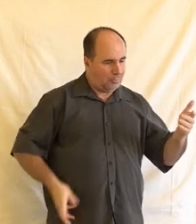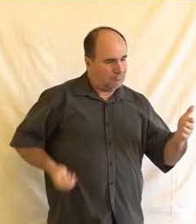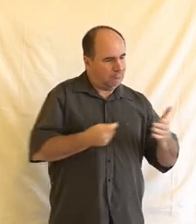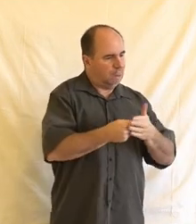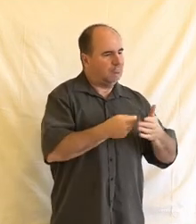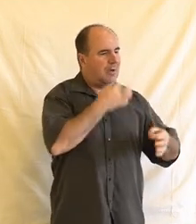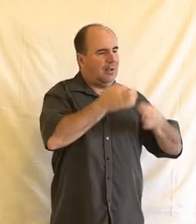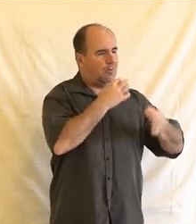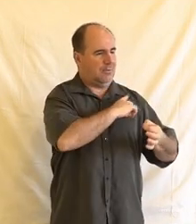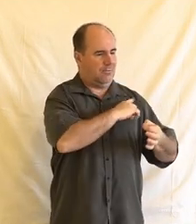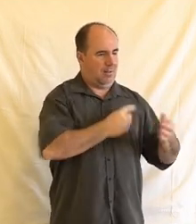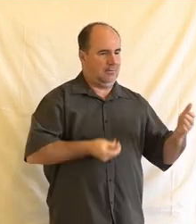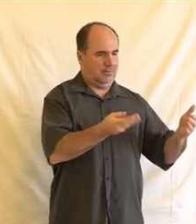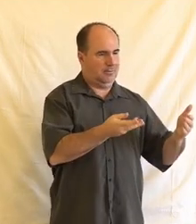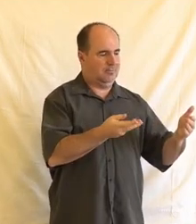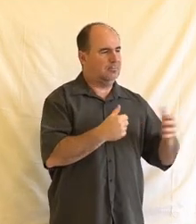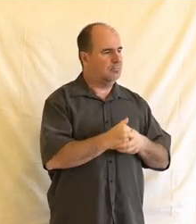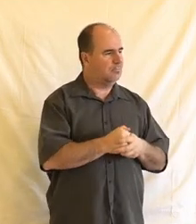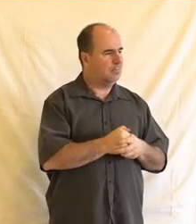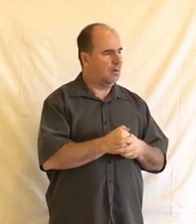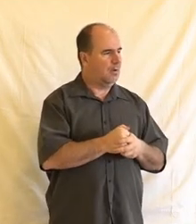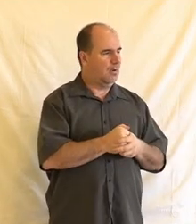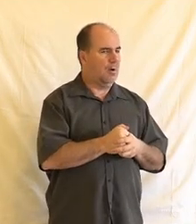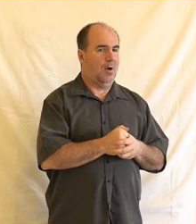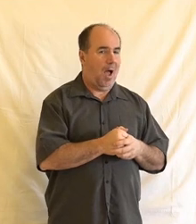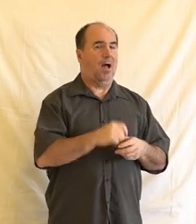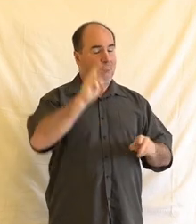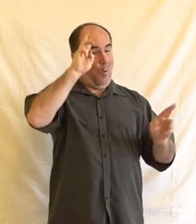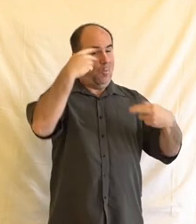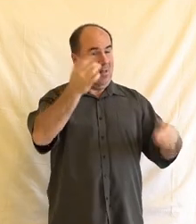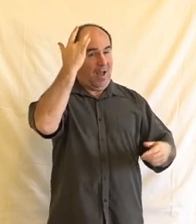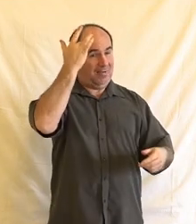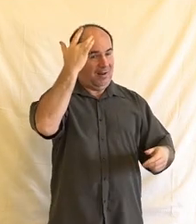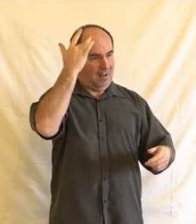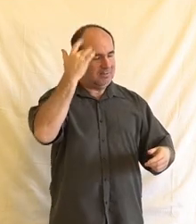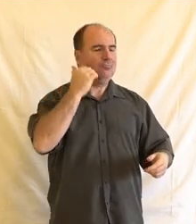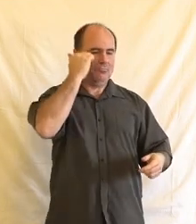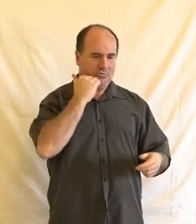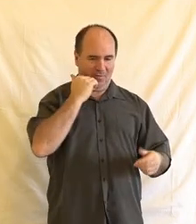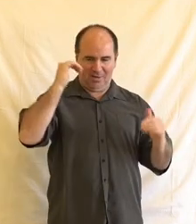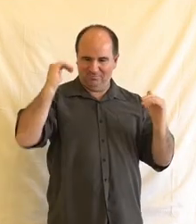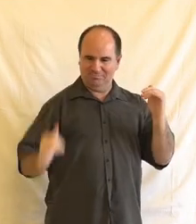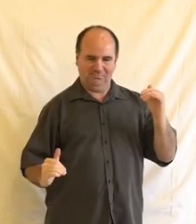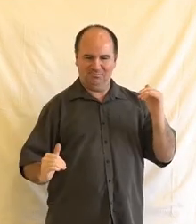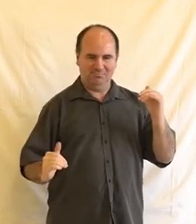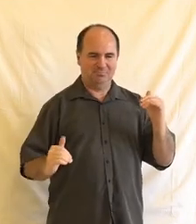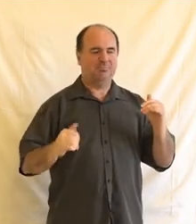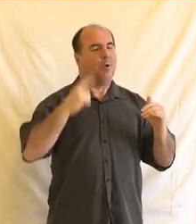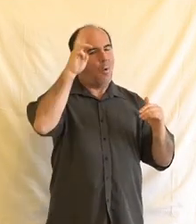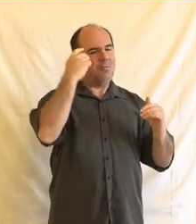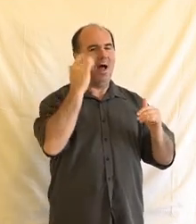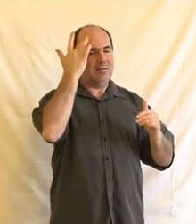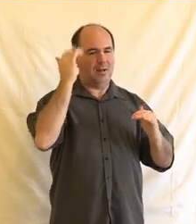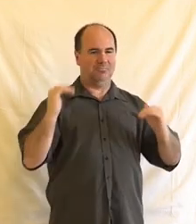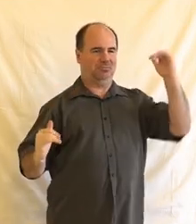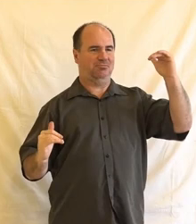umělou inteligencí za kratší provaz. Předpokládám, že tohle je předmětem toho human-centered design, tak jsem se chtěla zeptat paní doktorky